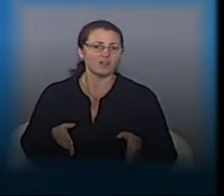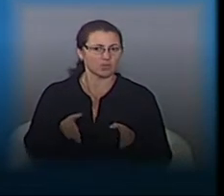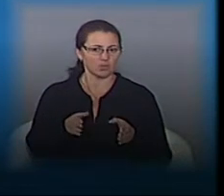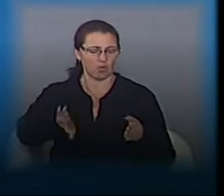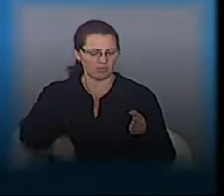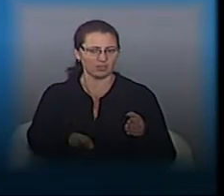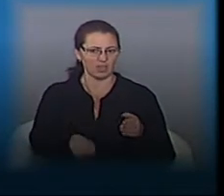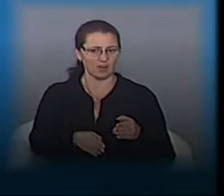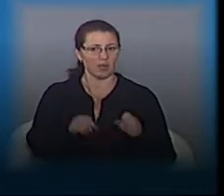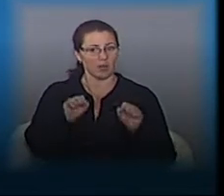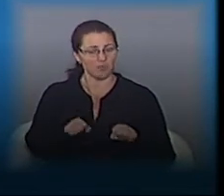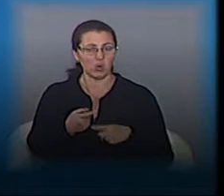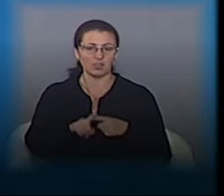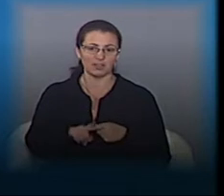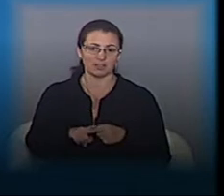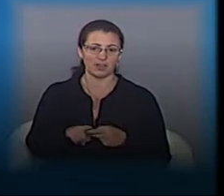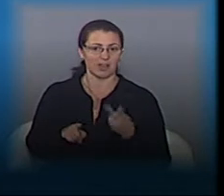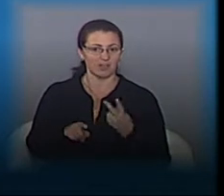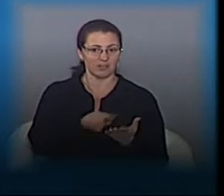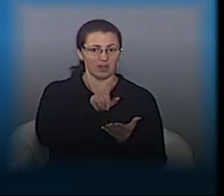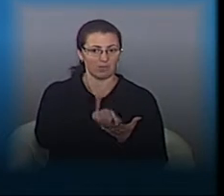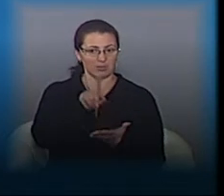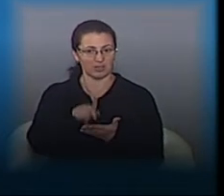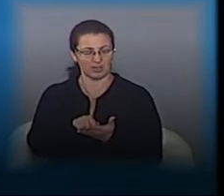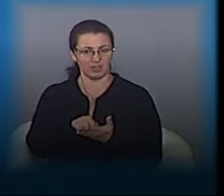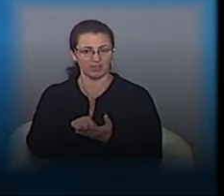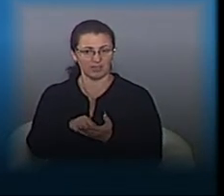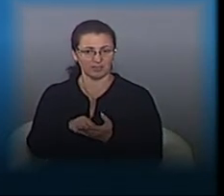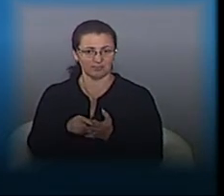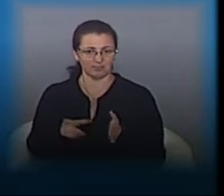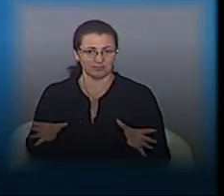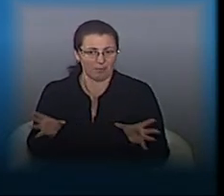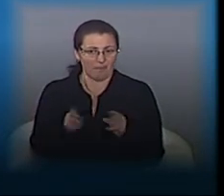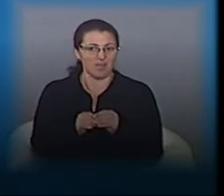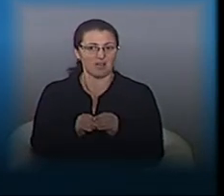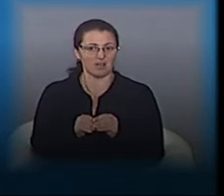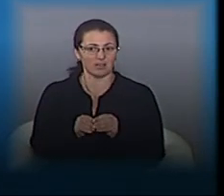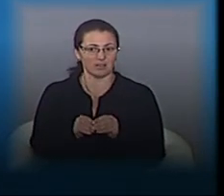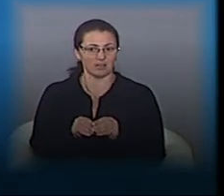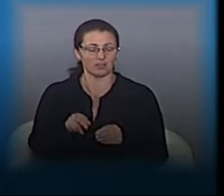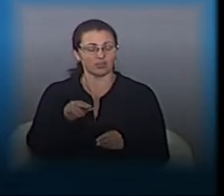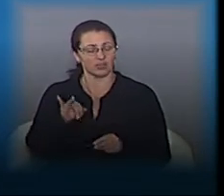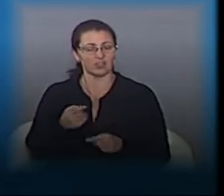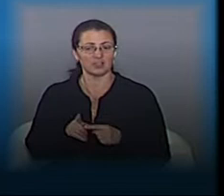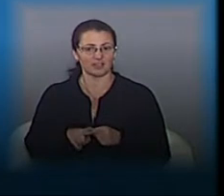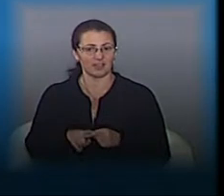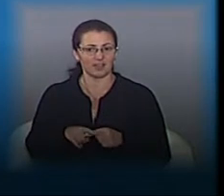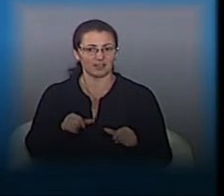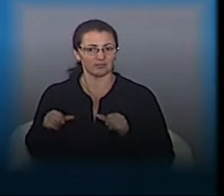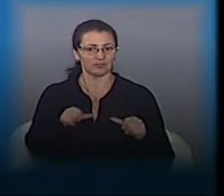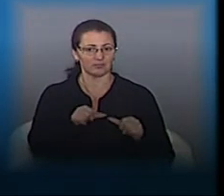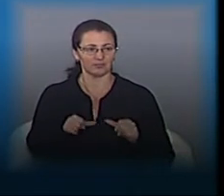Чи можна щодо цих двох тверджень поставити знак дорівню, чи це припущення лише? Так, ні, ні, це,